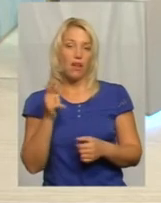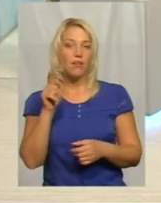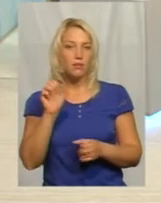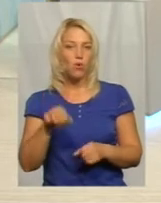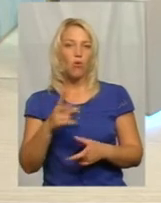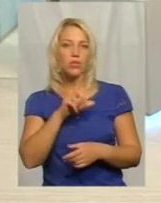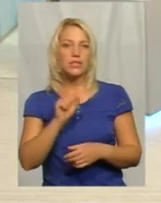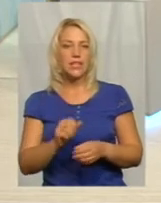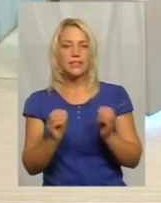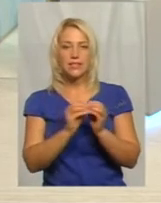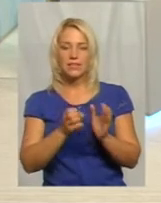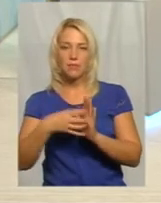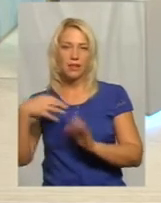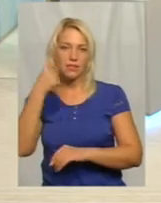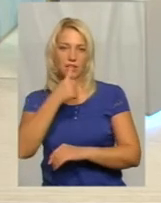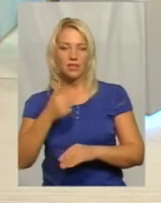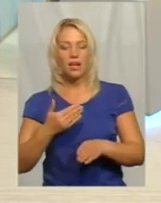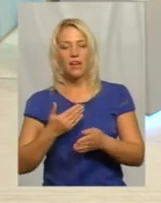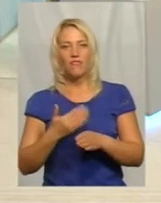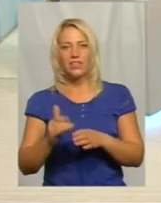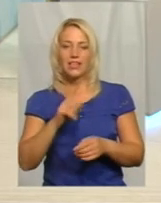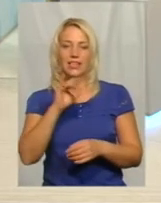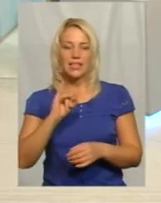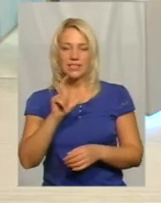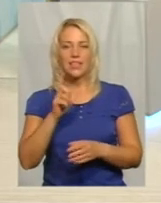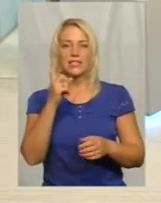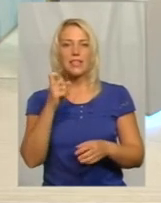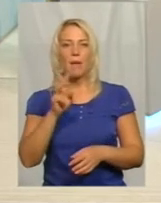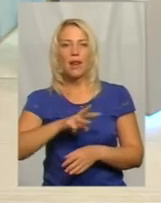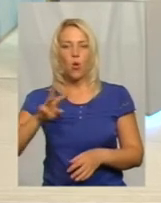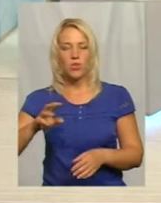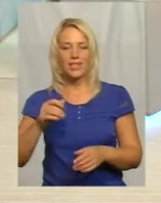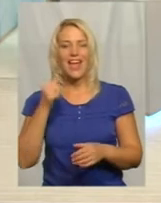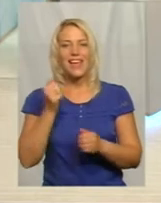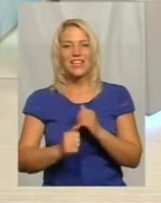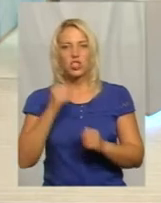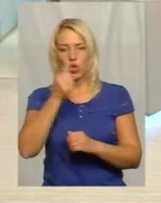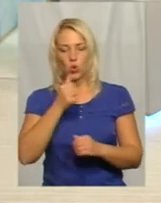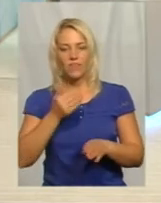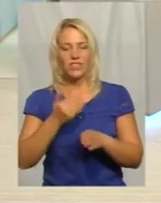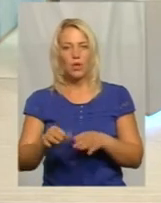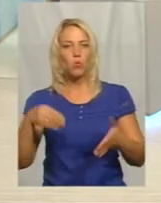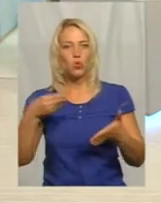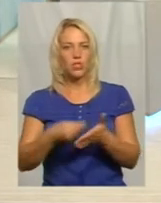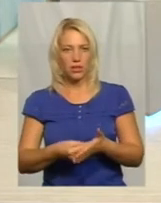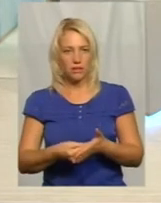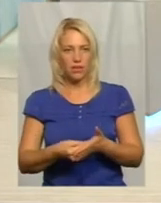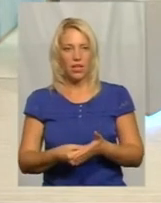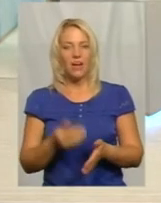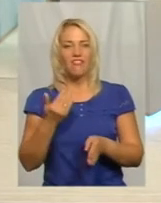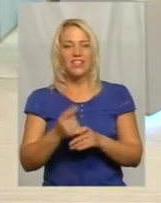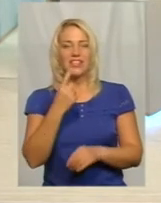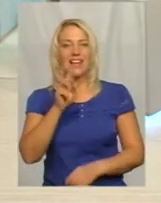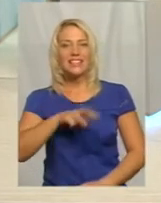10-15 лет виделити з 100 мільйонів ежегодно, виделяємо їх там, ім бюджетно, тільки з одного в ГОСКИНО, виделити 1